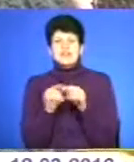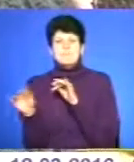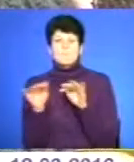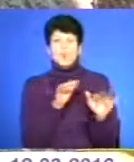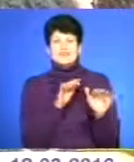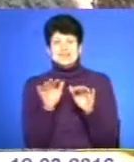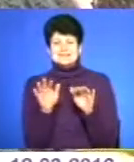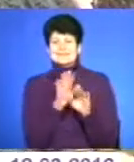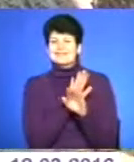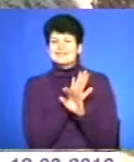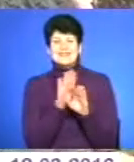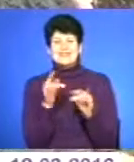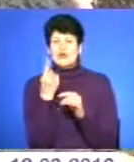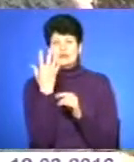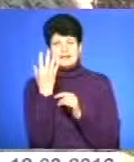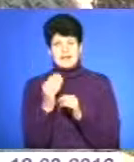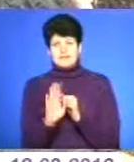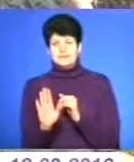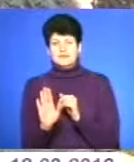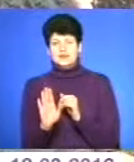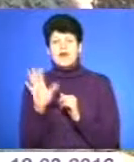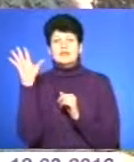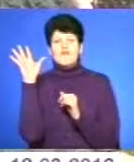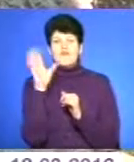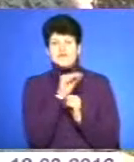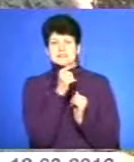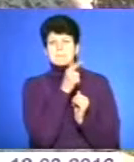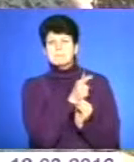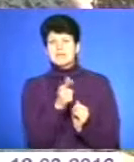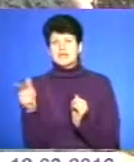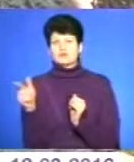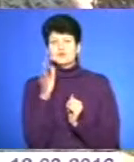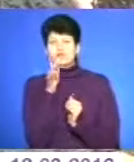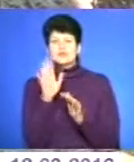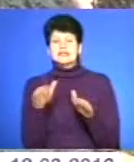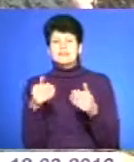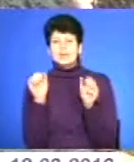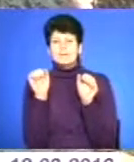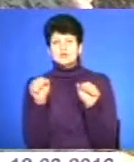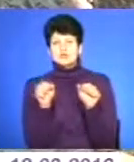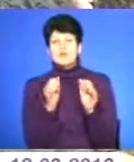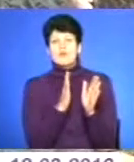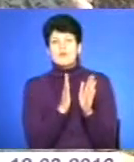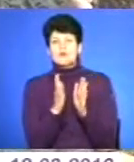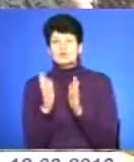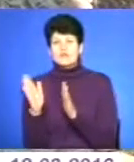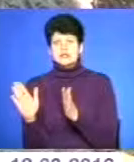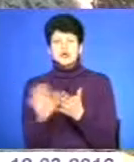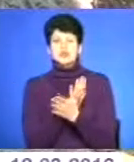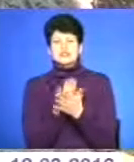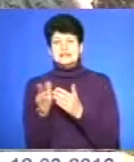не на один день, а на весь відповідний період часу, який дає можливість порядкувати, очистити